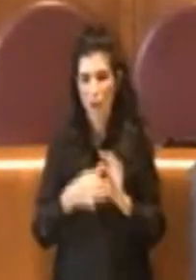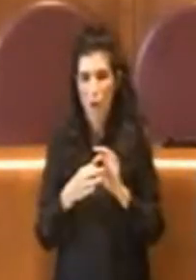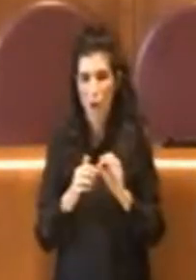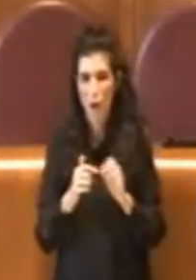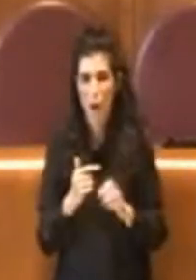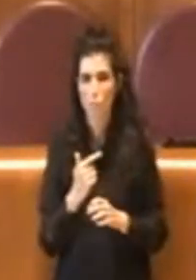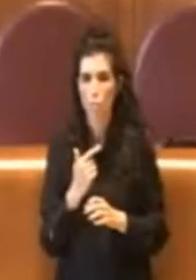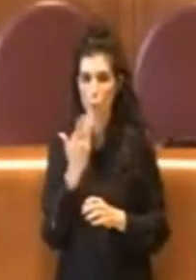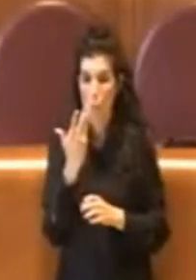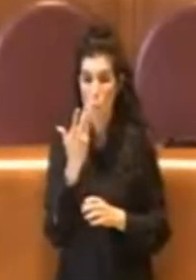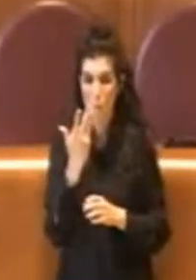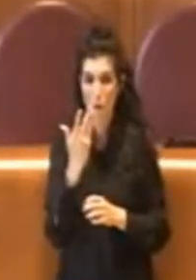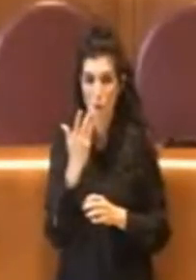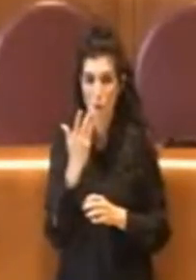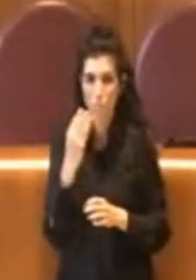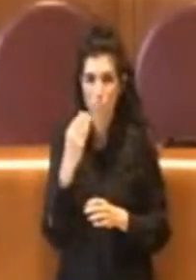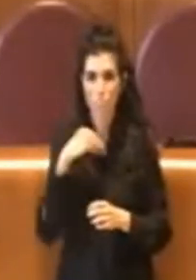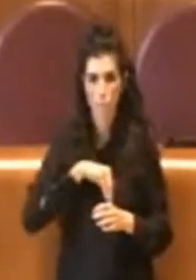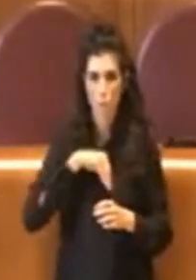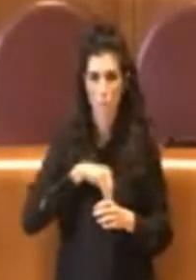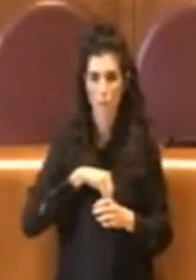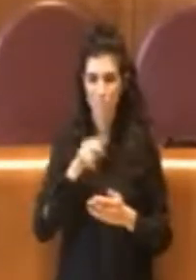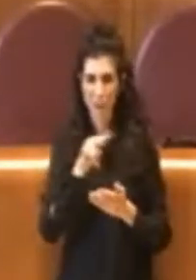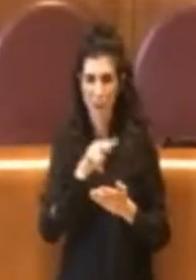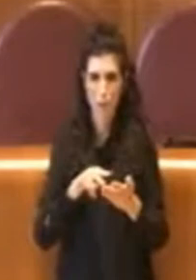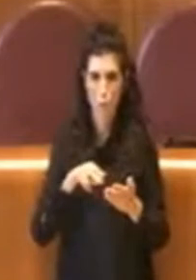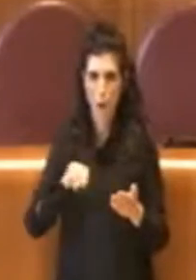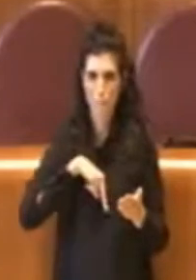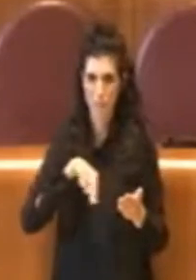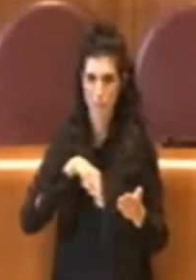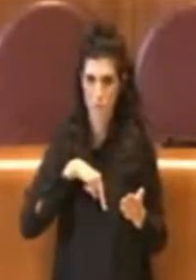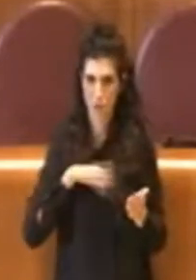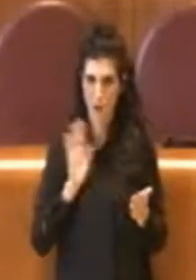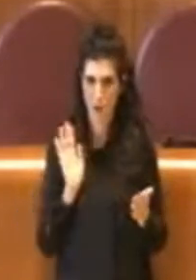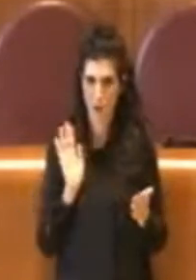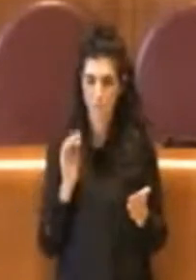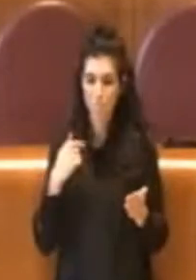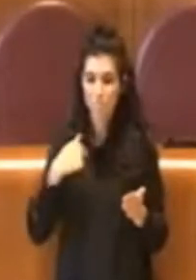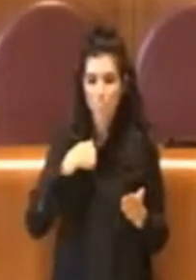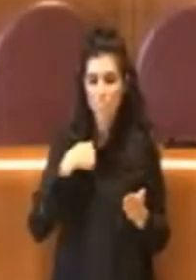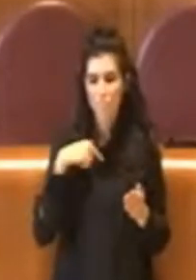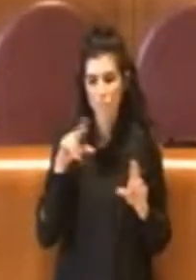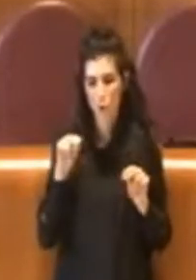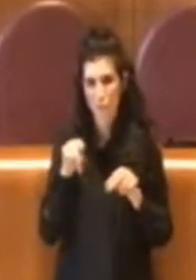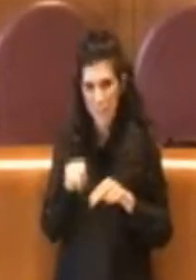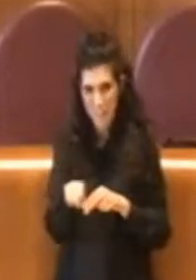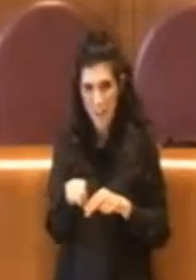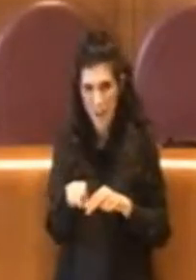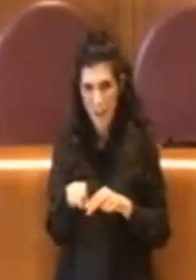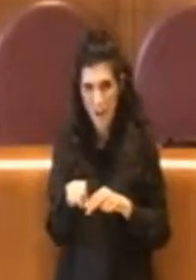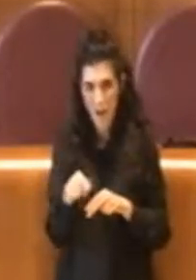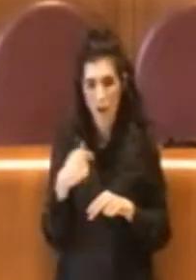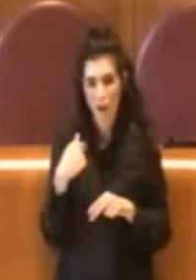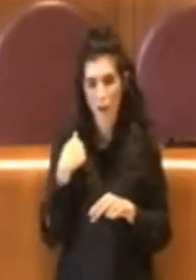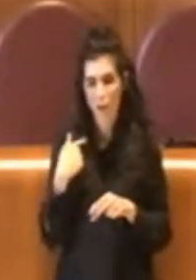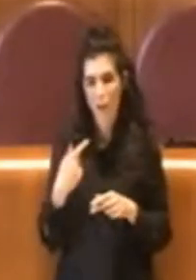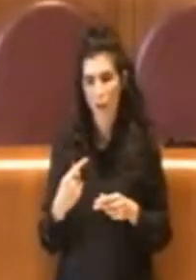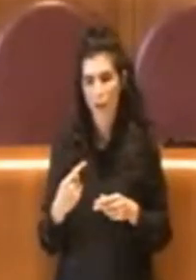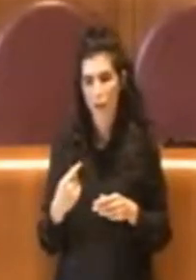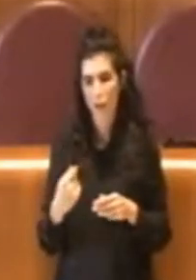'interpretazione personale. Questo è una novità e credo che tutto contribuisca ad accrescere